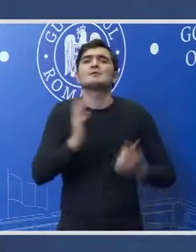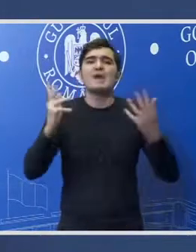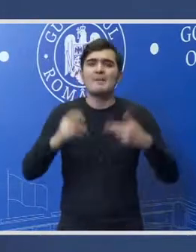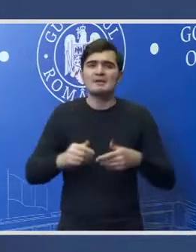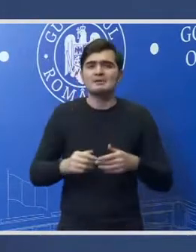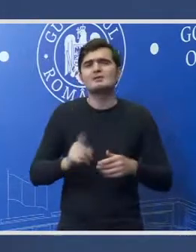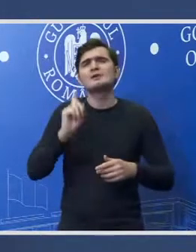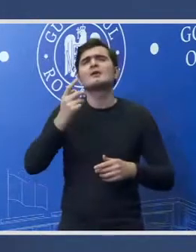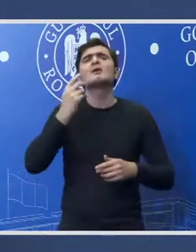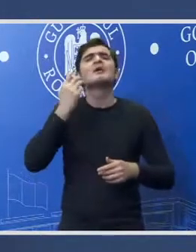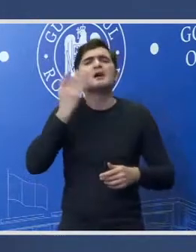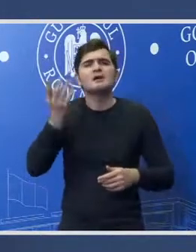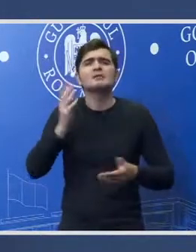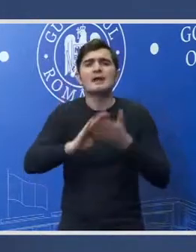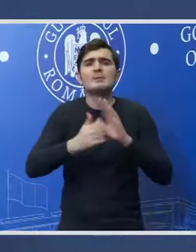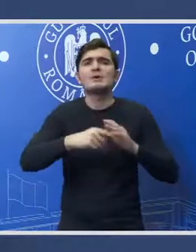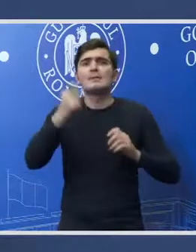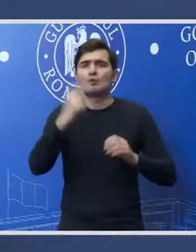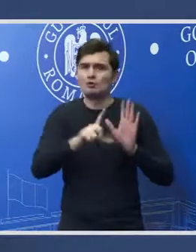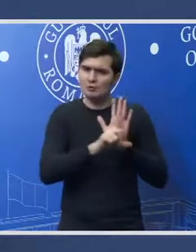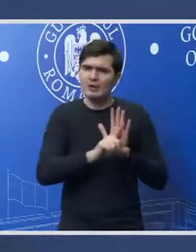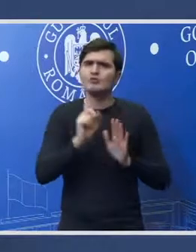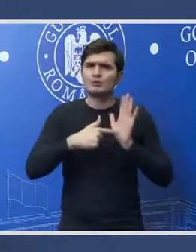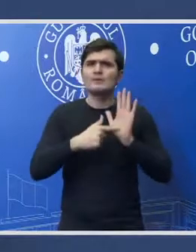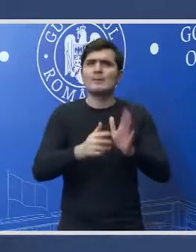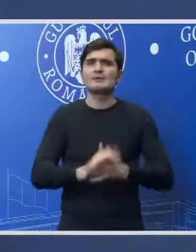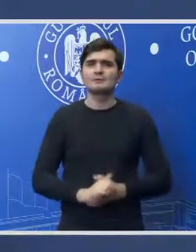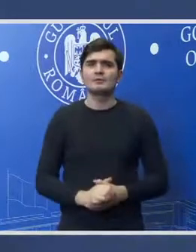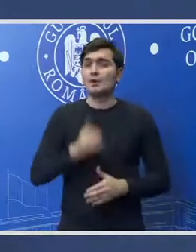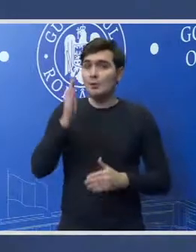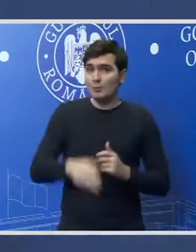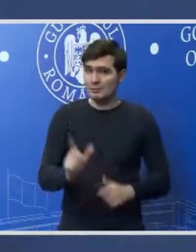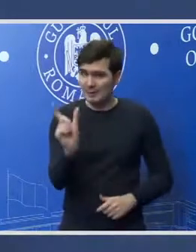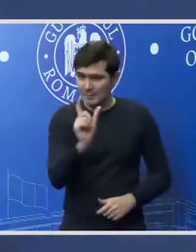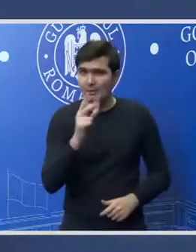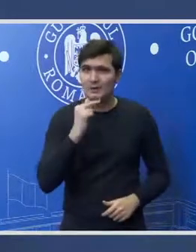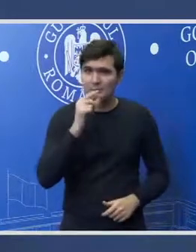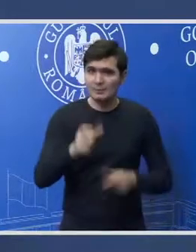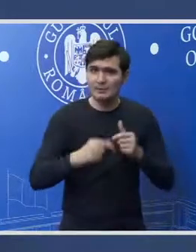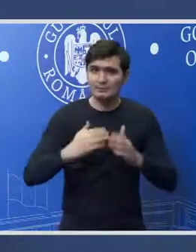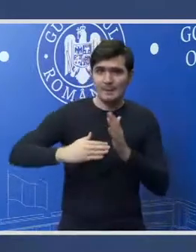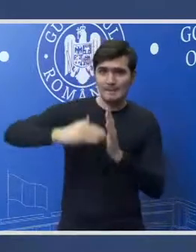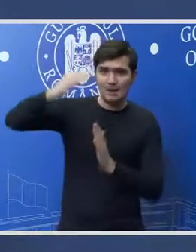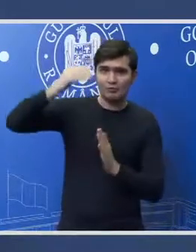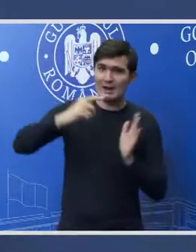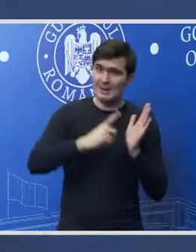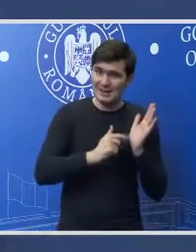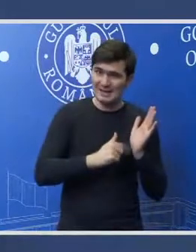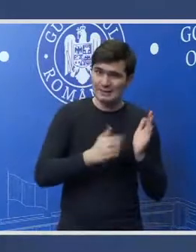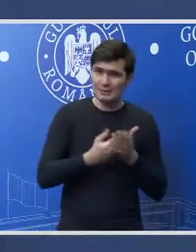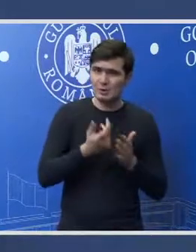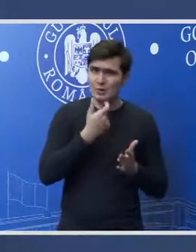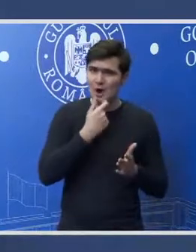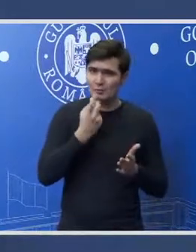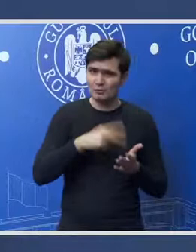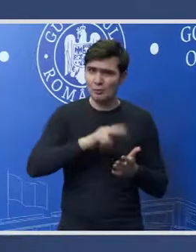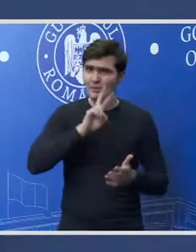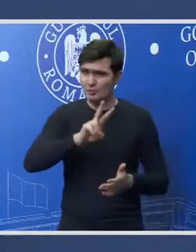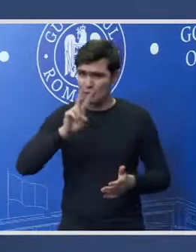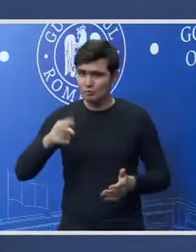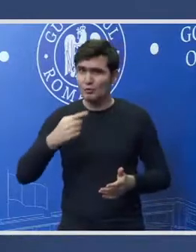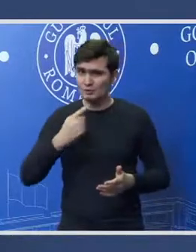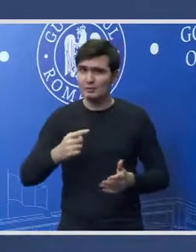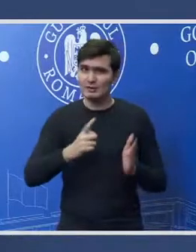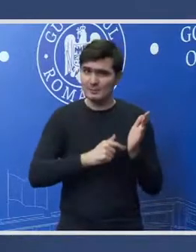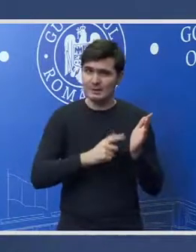lege gata, vom veni cu el și vi-l vom prezenta. În ultima perioadă ați tot vorbit despre majorarea pensiilor și pentru anul 2022 spuneați că